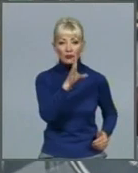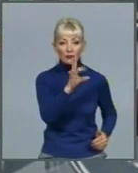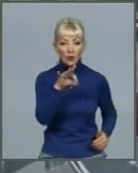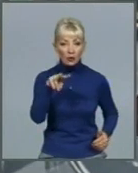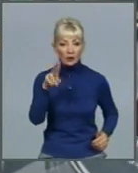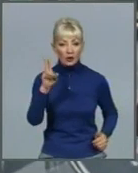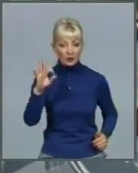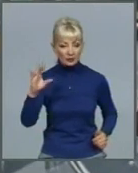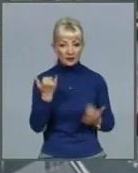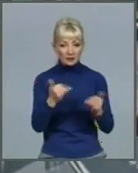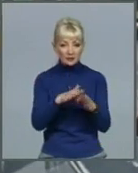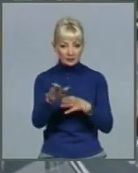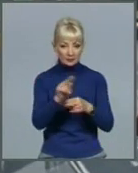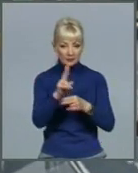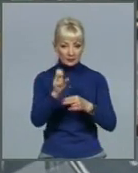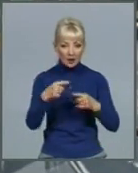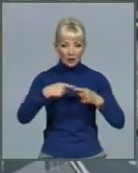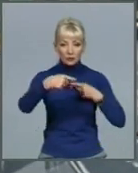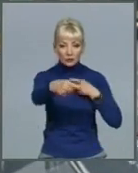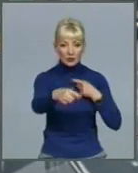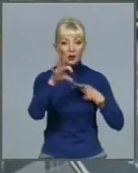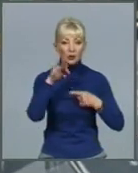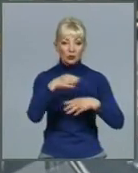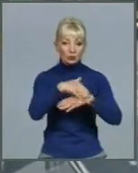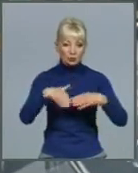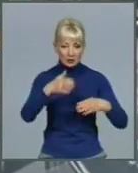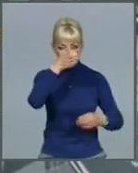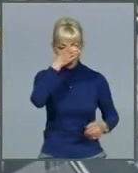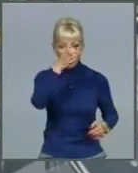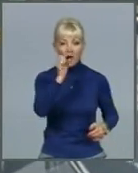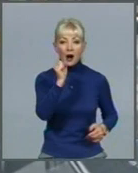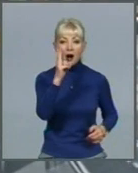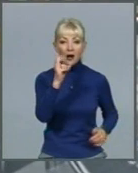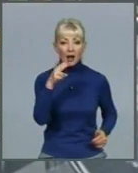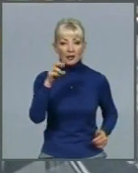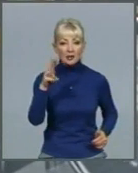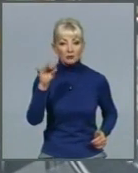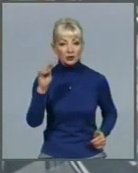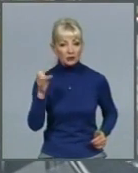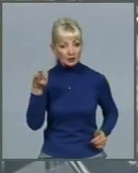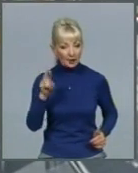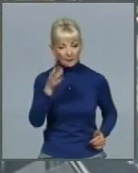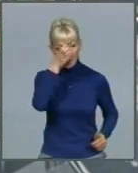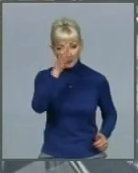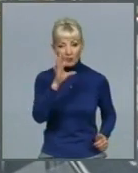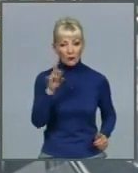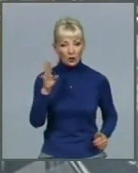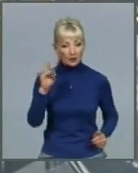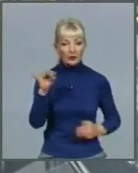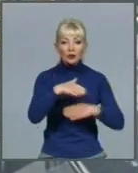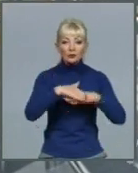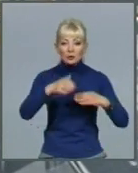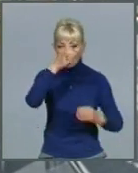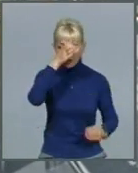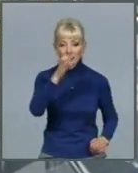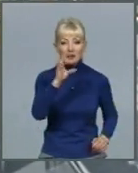на участці від вулиці Академічної до вулиця Академіка Волкова. І від вулиця Академіка Синельникова